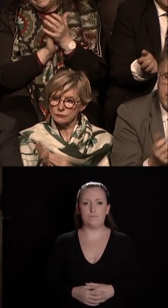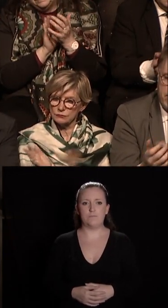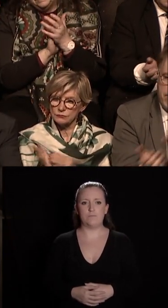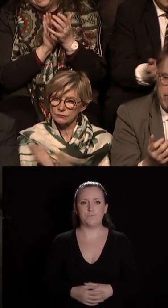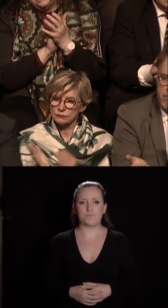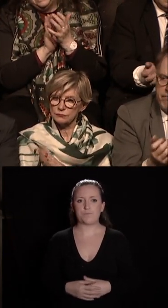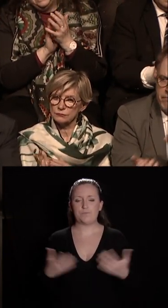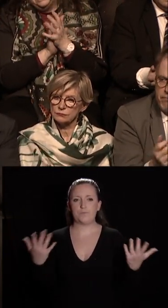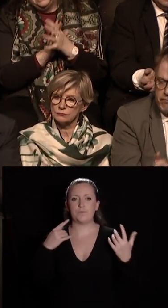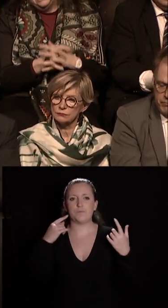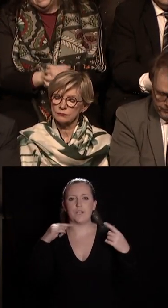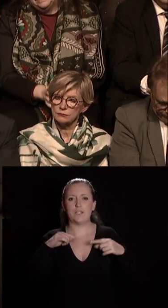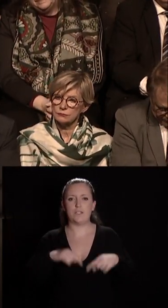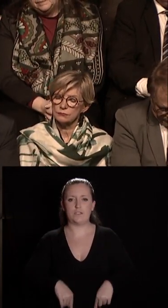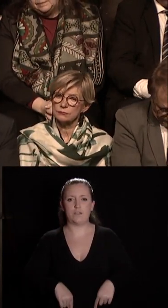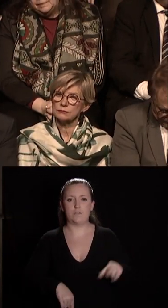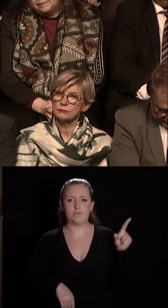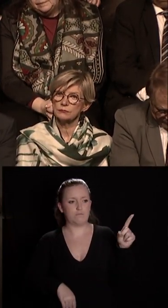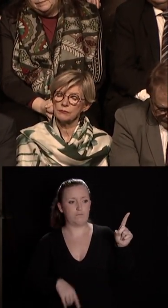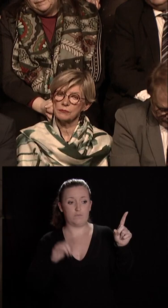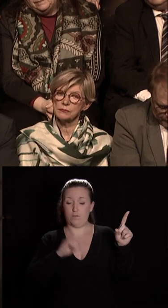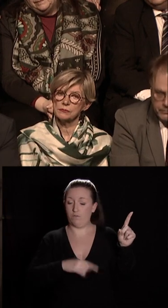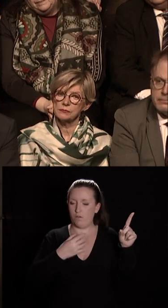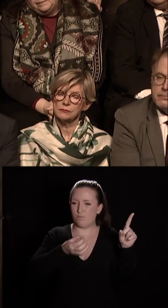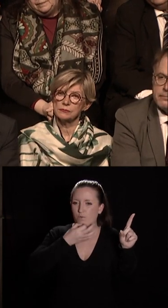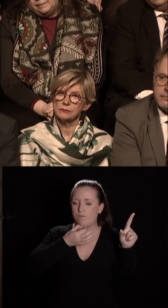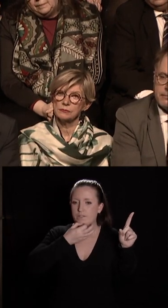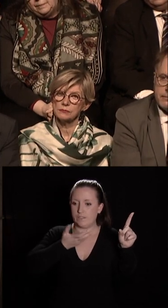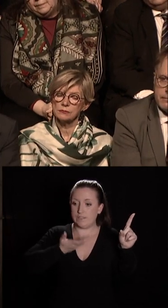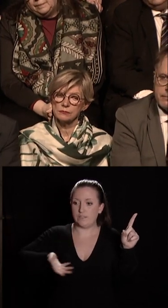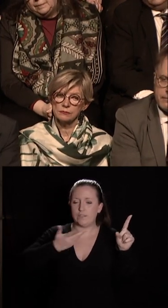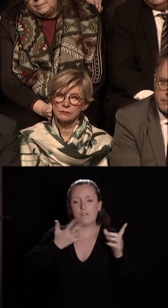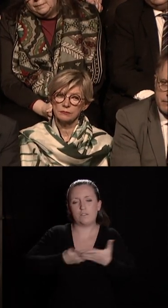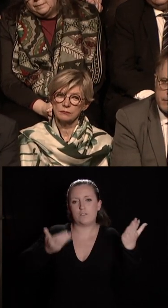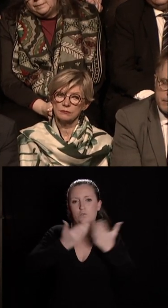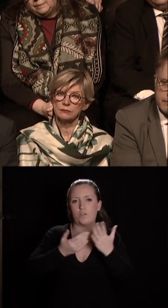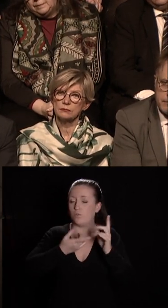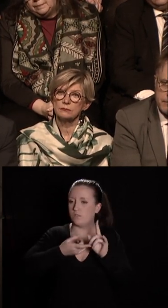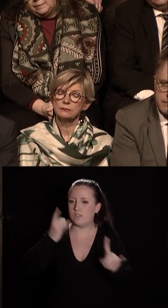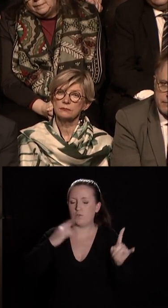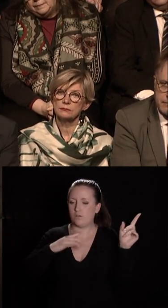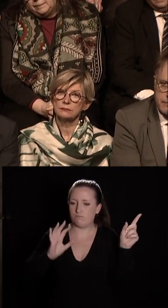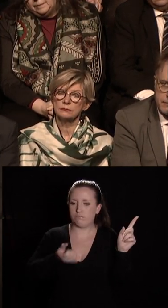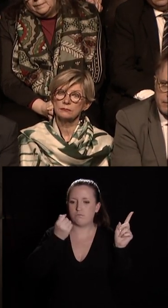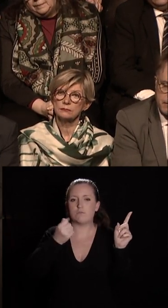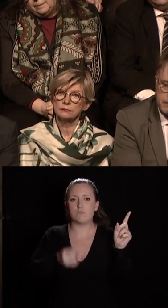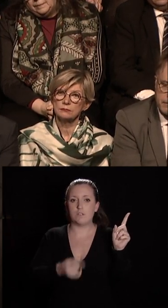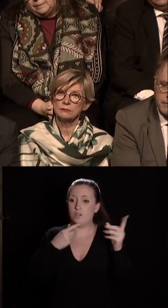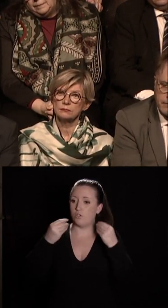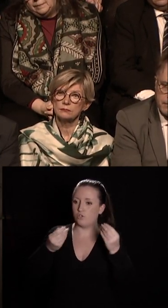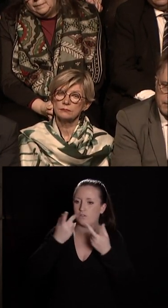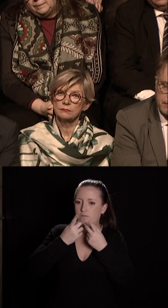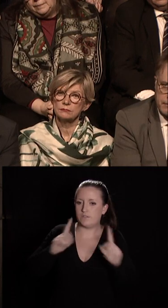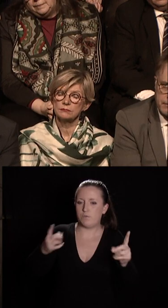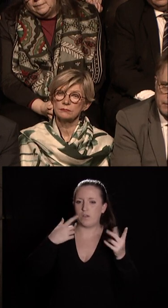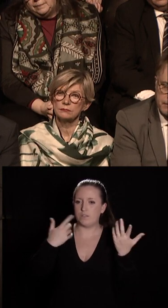l'état l'état'état doit saisir l'occasion historique de redonner du souffle à la démocratie autour d'un